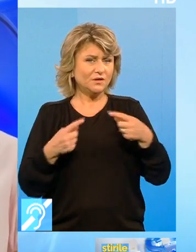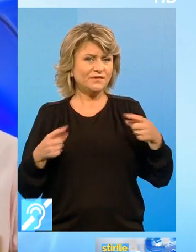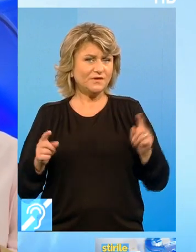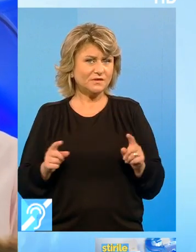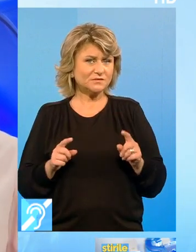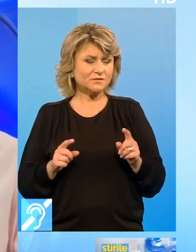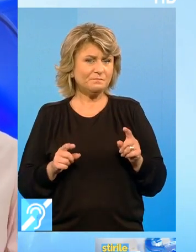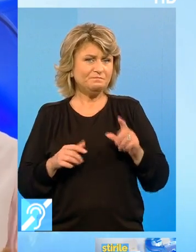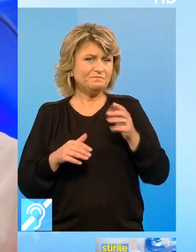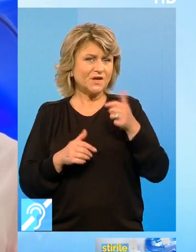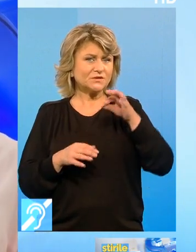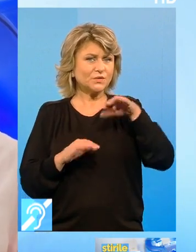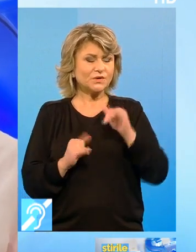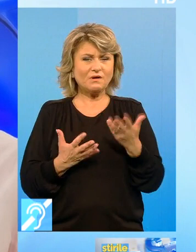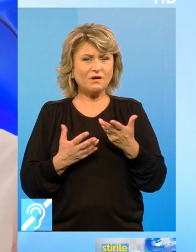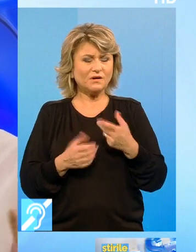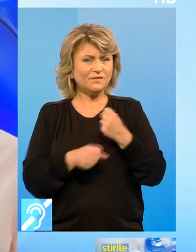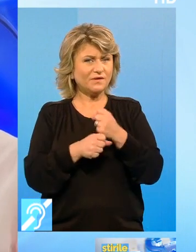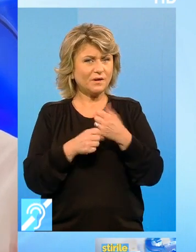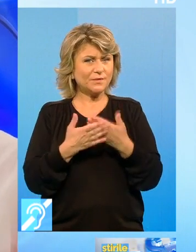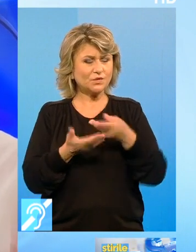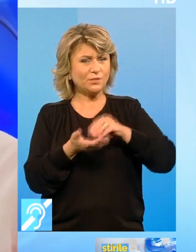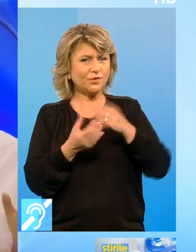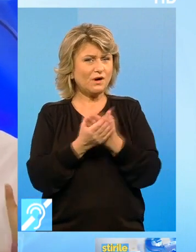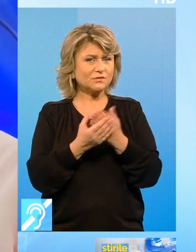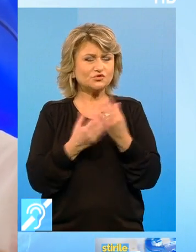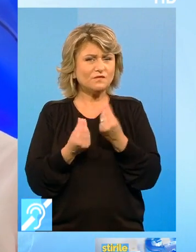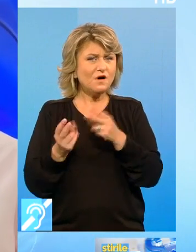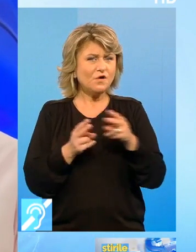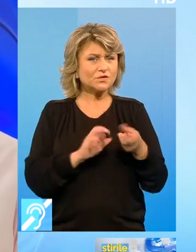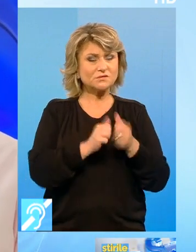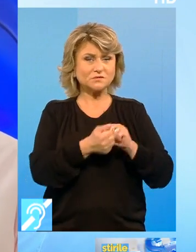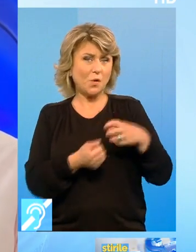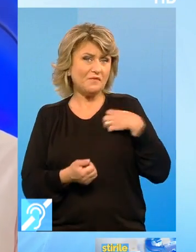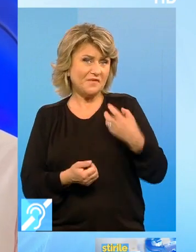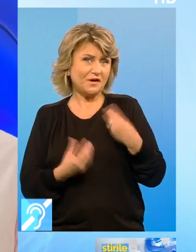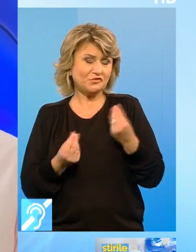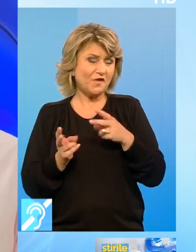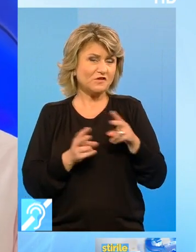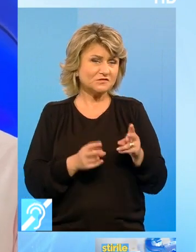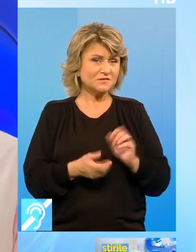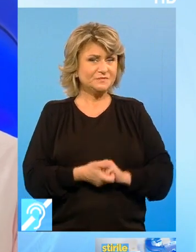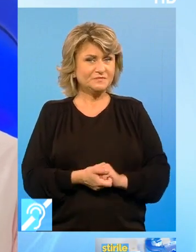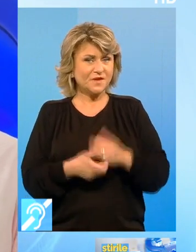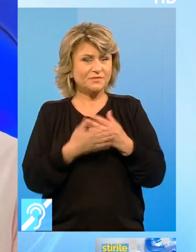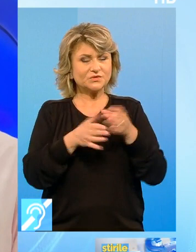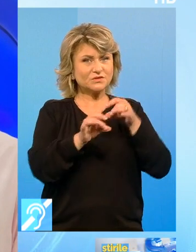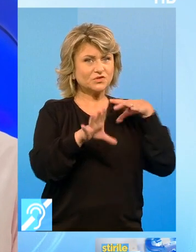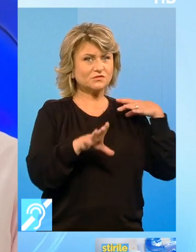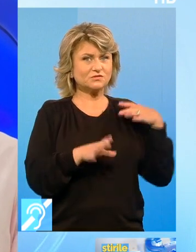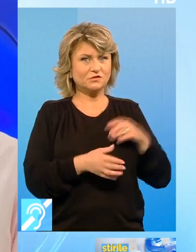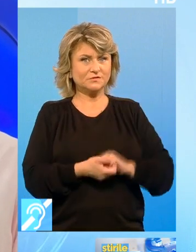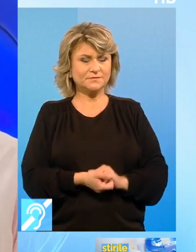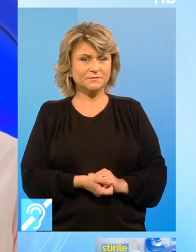acțiuni Pe care le întreprind Pentru a pune niște acte în ordine Sau averea în ordine Pentru săgetători